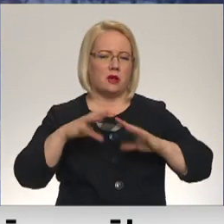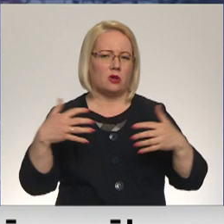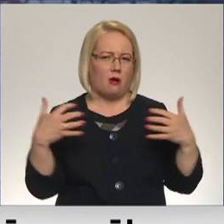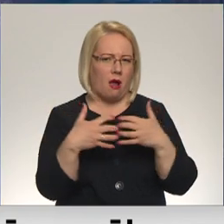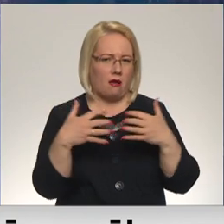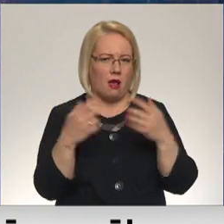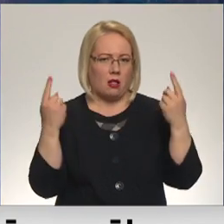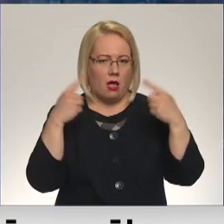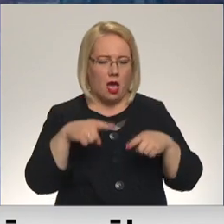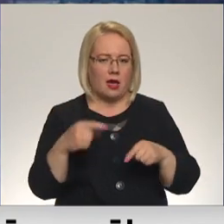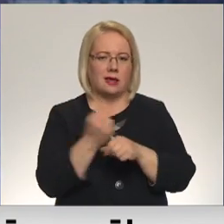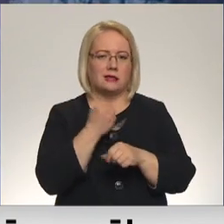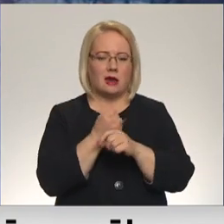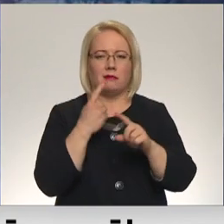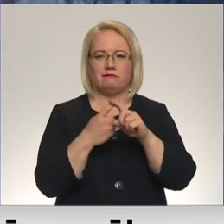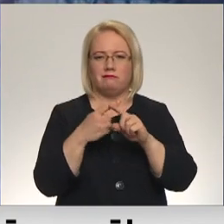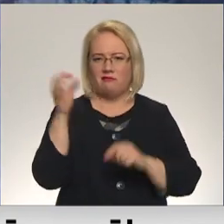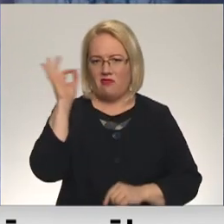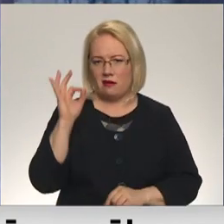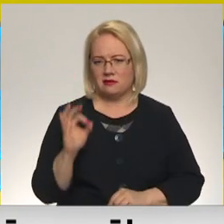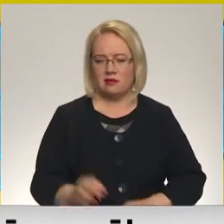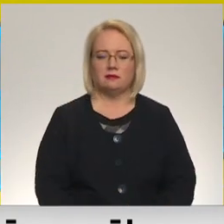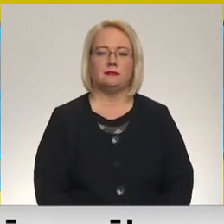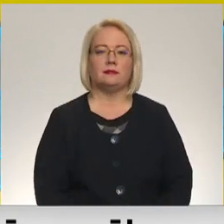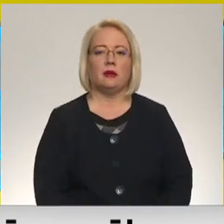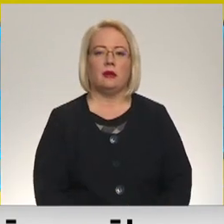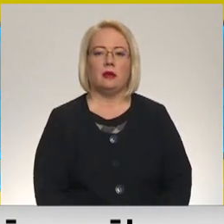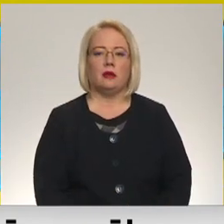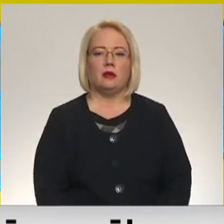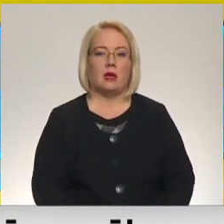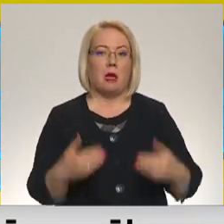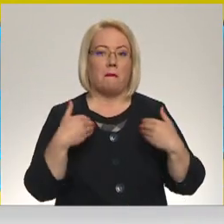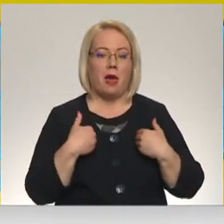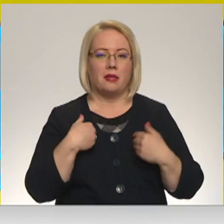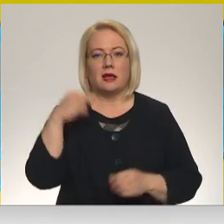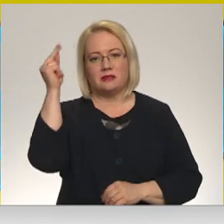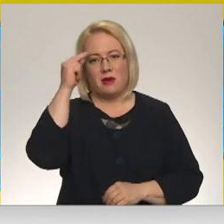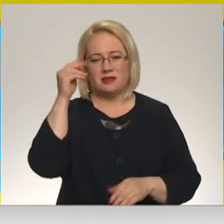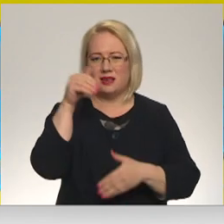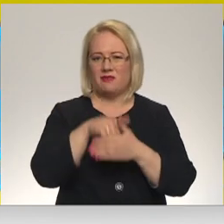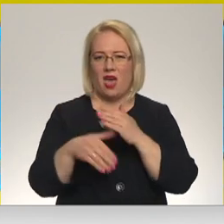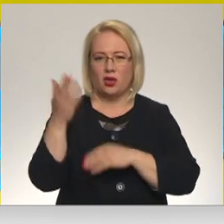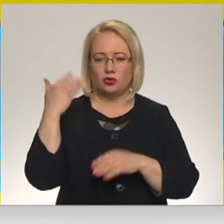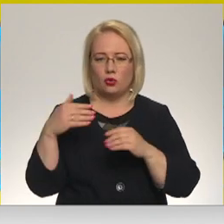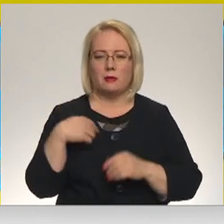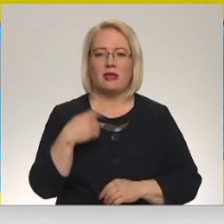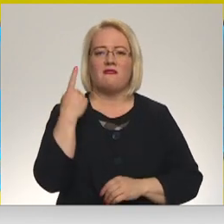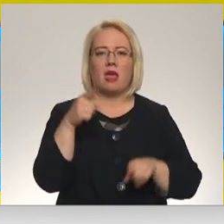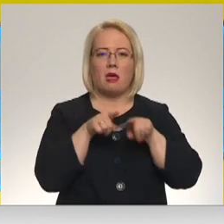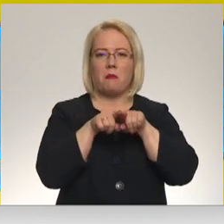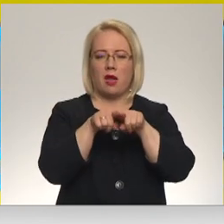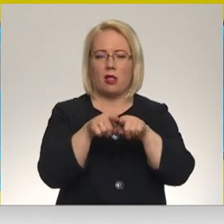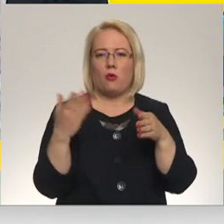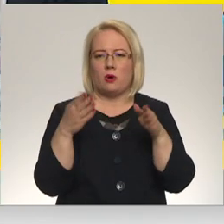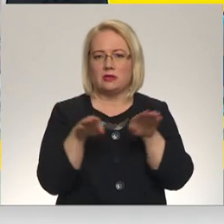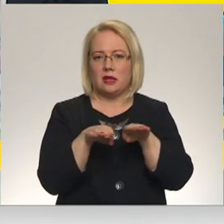Kā ar laikā veica nacistiskā Vācija. Man, kas studējas vēstur, man ir tikai viena paralēle, ko es velku